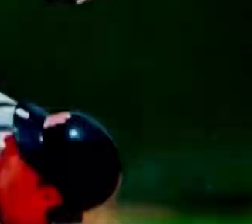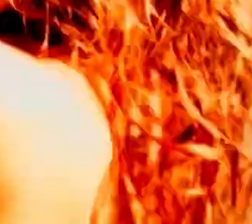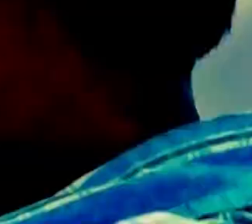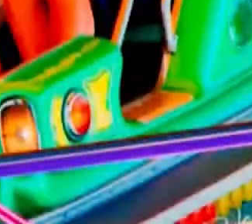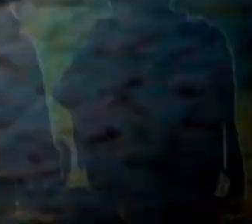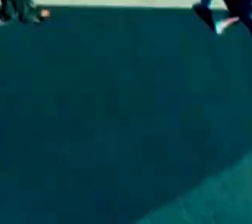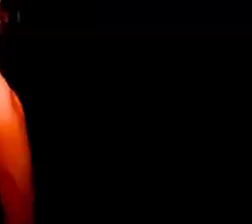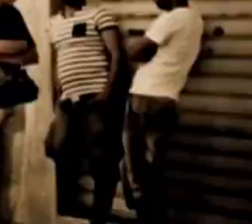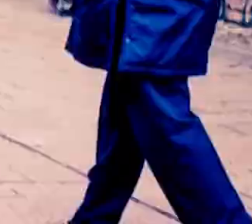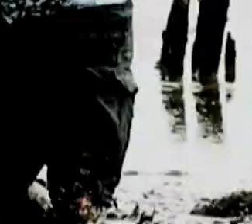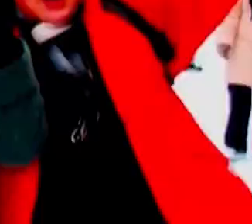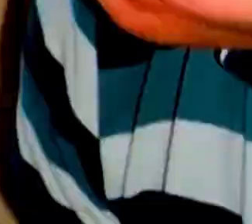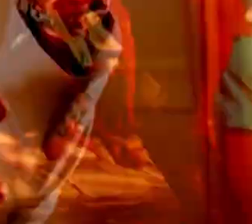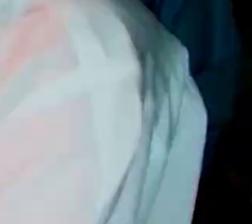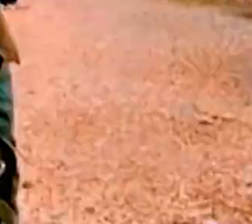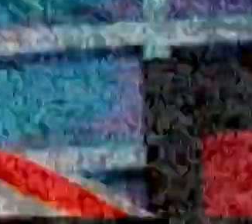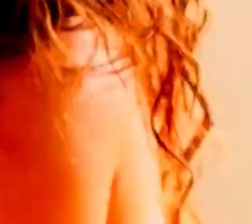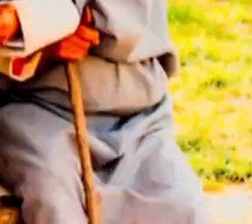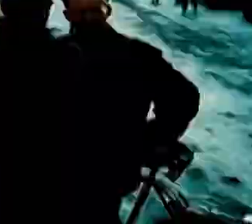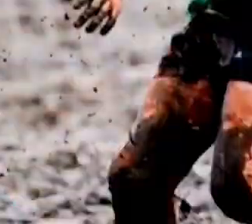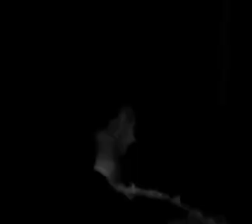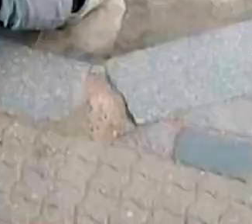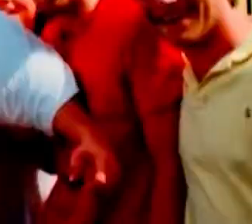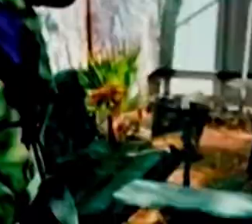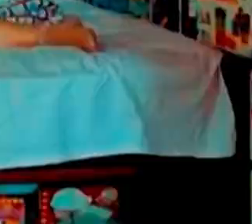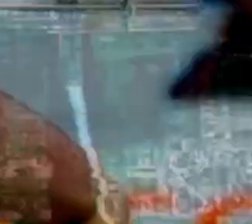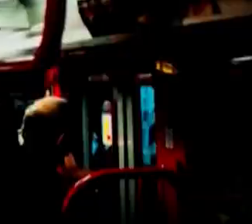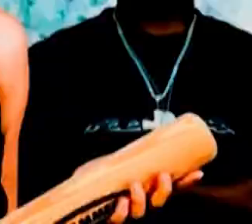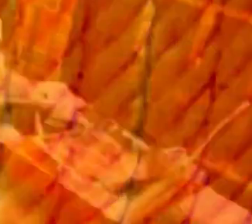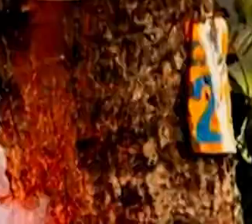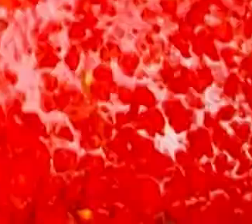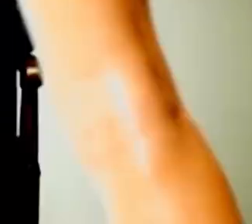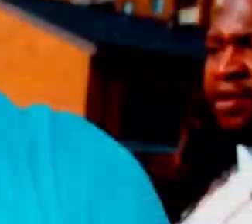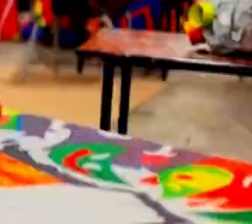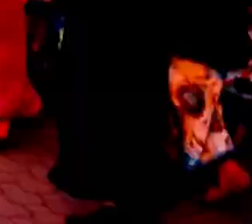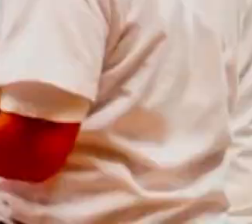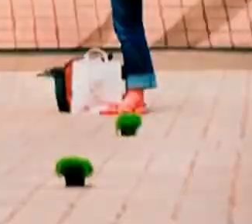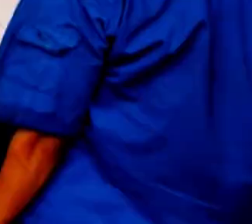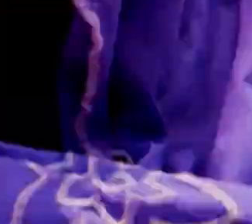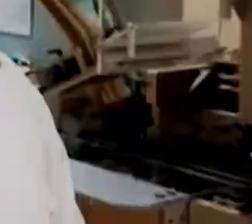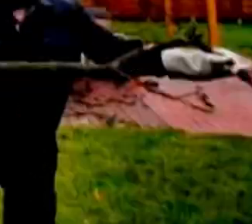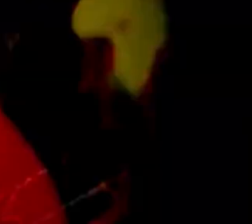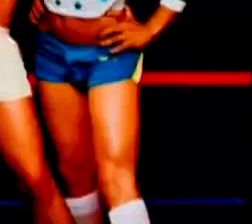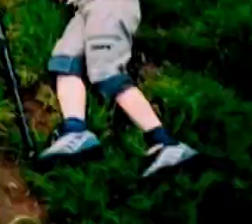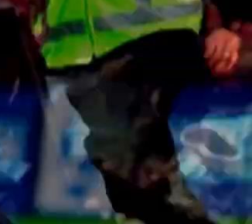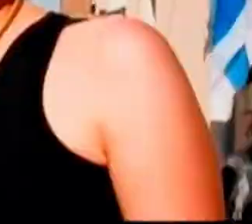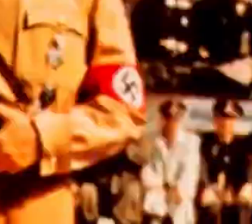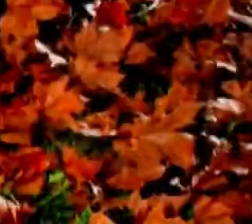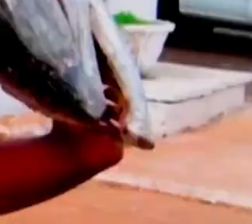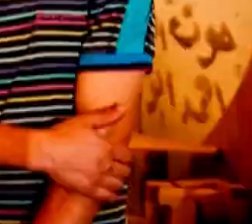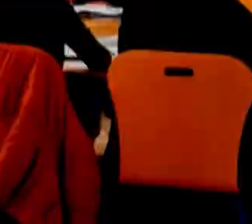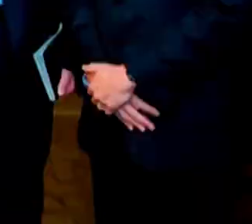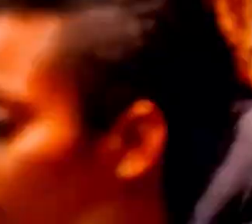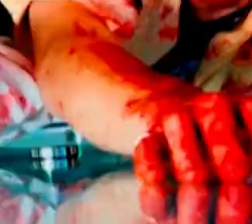a umysł jest w stanie zatrzymać nie więcej niż 2,3 klatki na sekundę.